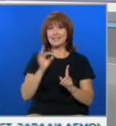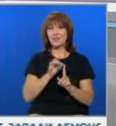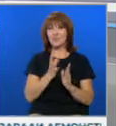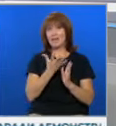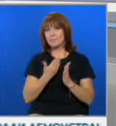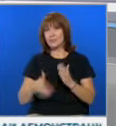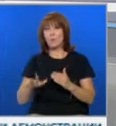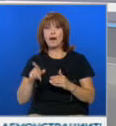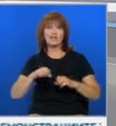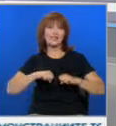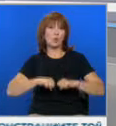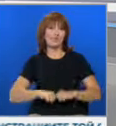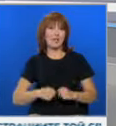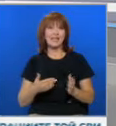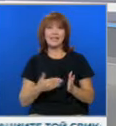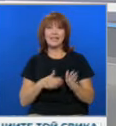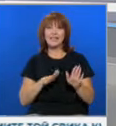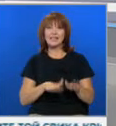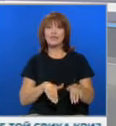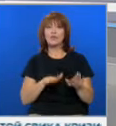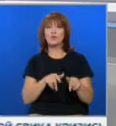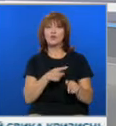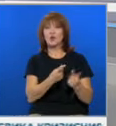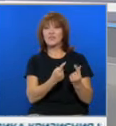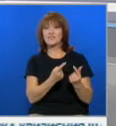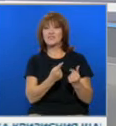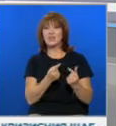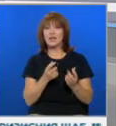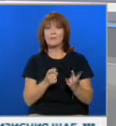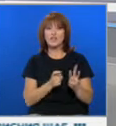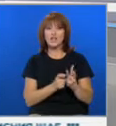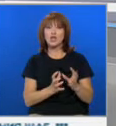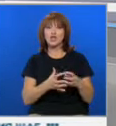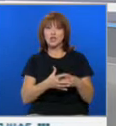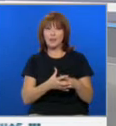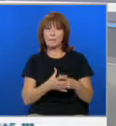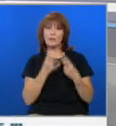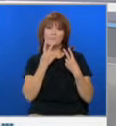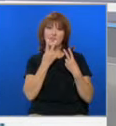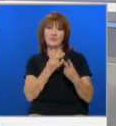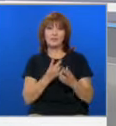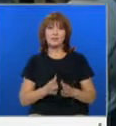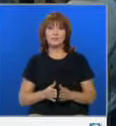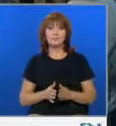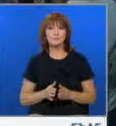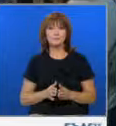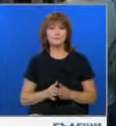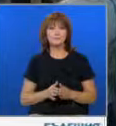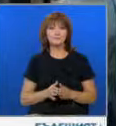свалянето му от власт. Заради демонстрациите той свика кризисния щаб. Повече за недоволството в Сърбия от Биляна Бонева.